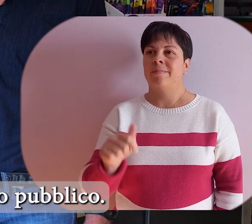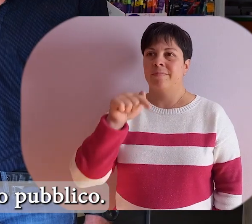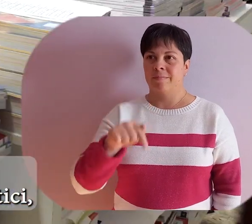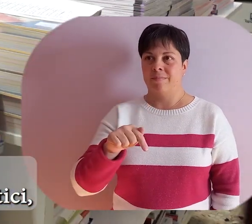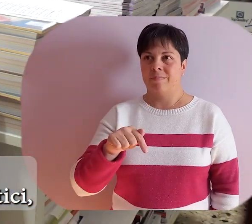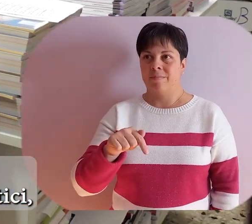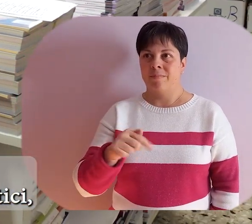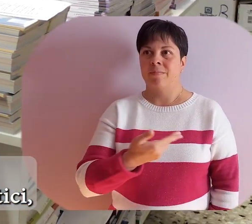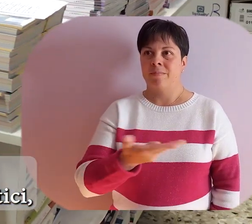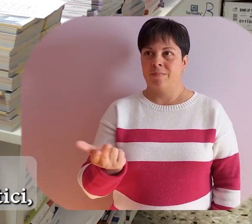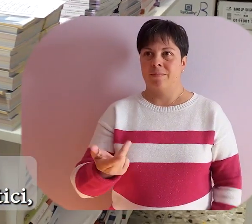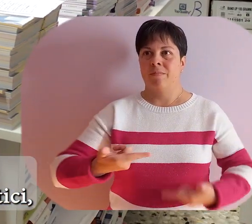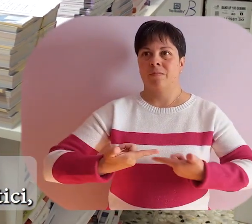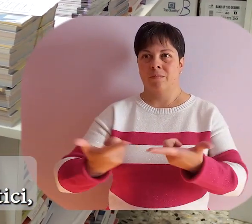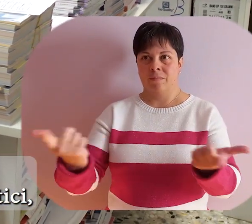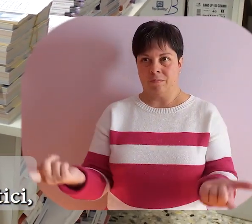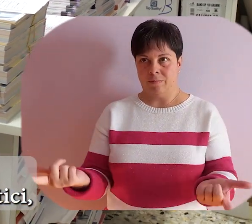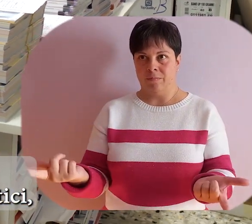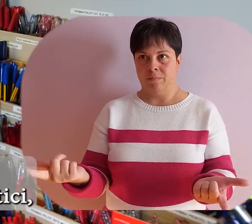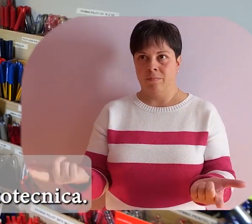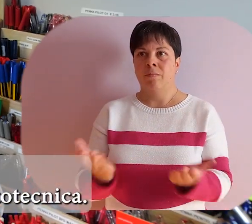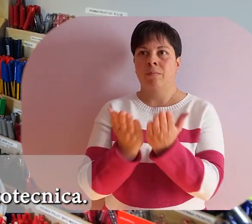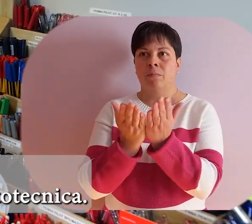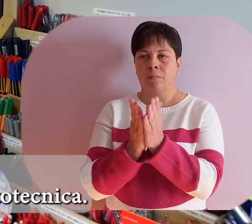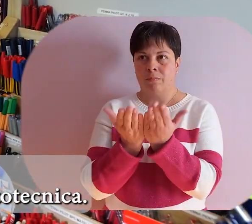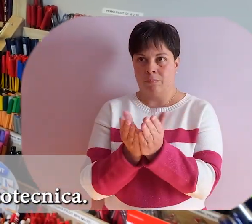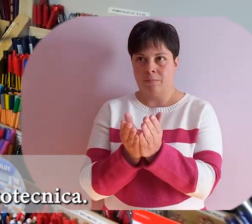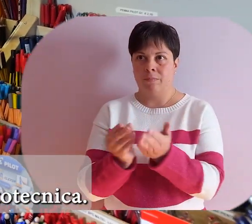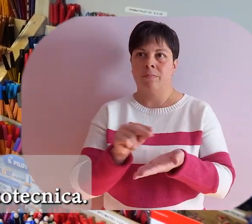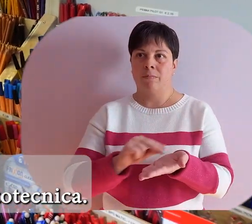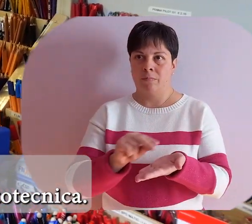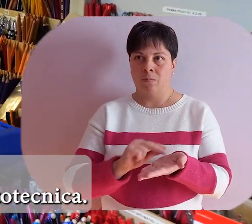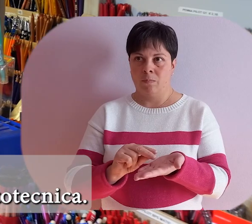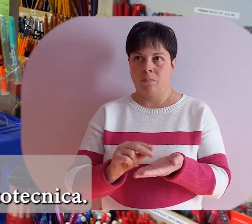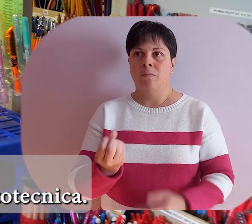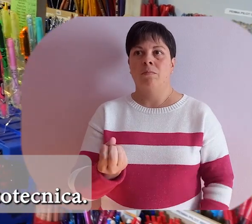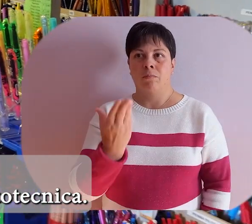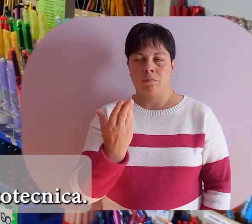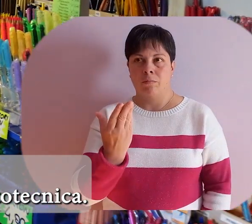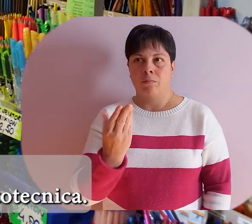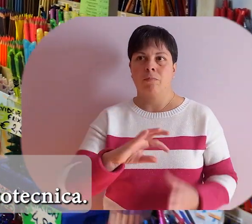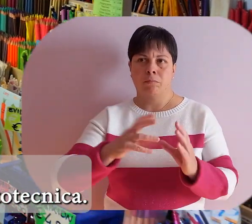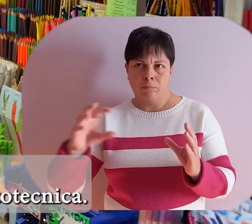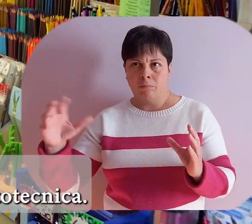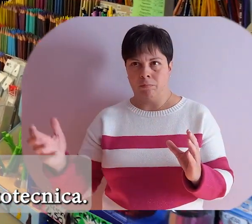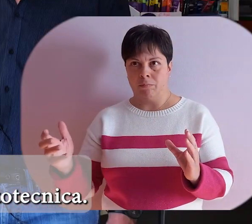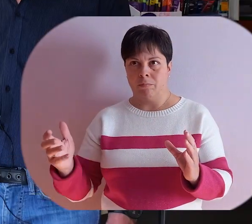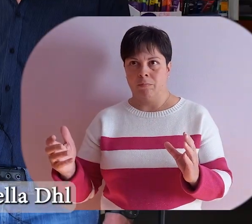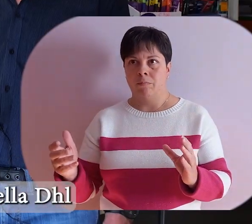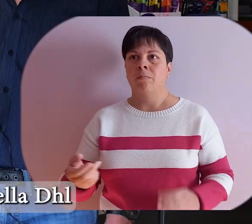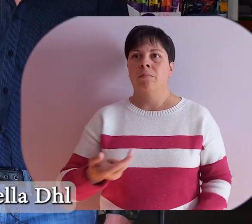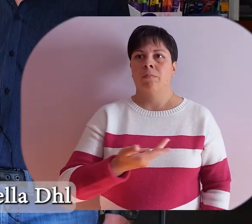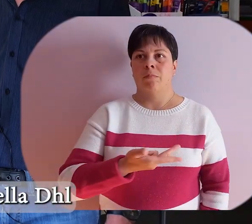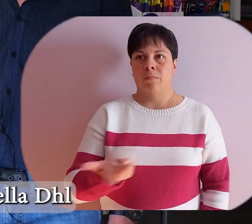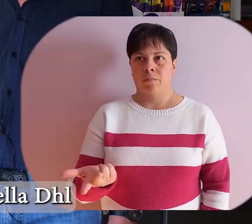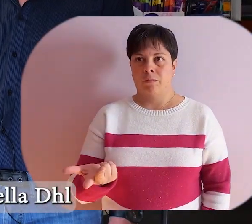pubblico. Ci occupiamo di vendita di testi scolastici, di prodotti relativi a tutto quanto concerne la cartotecnica e